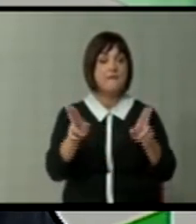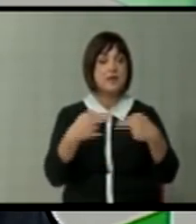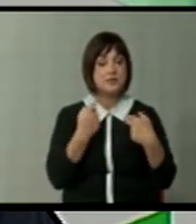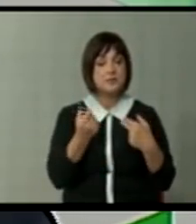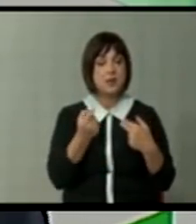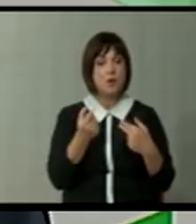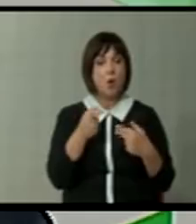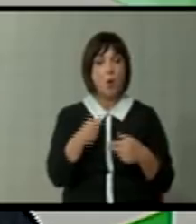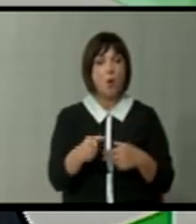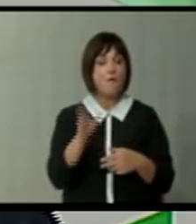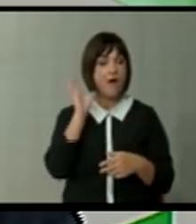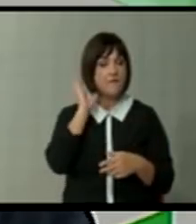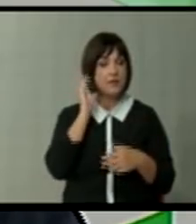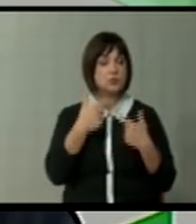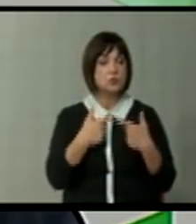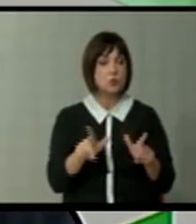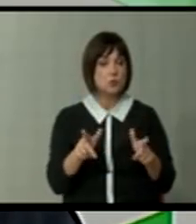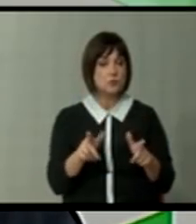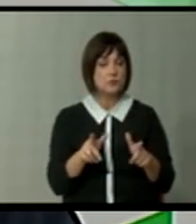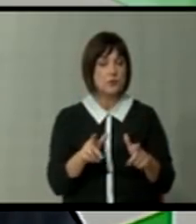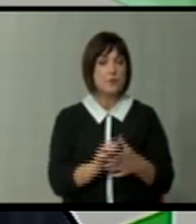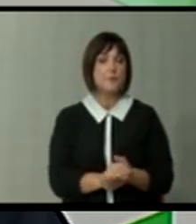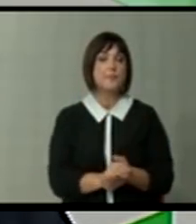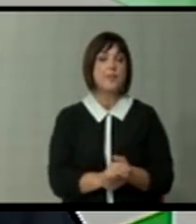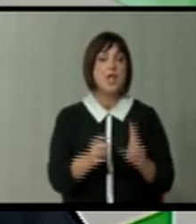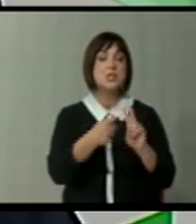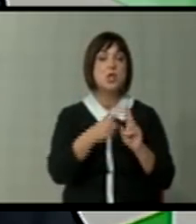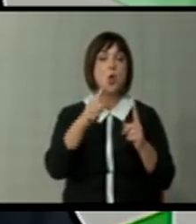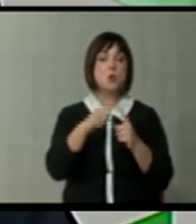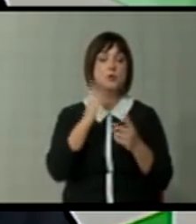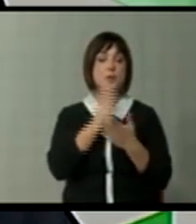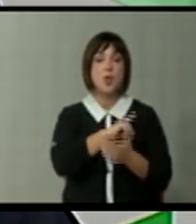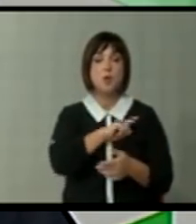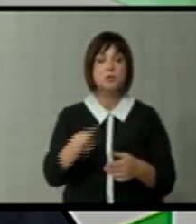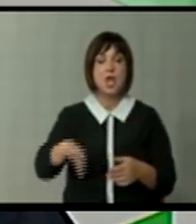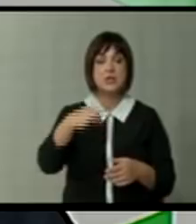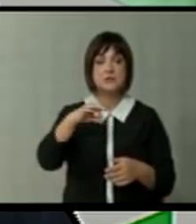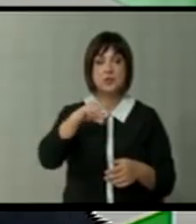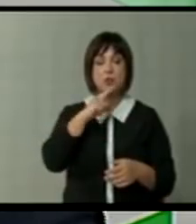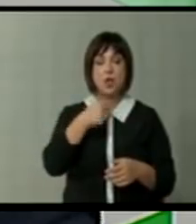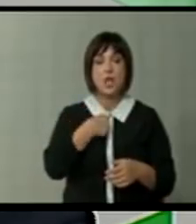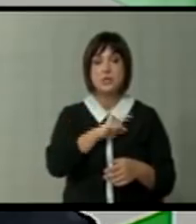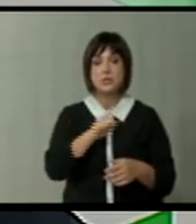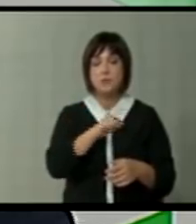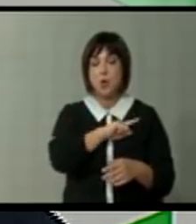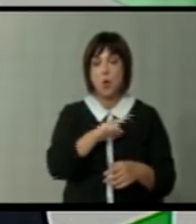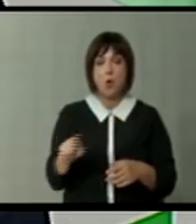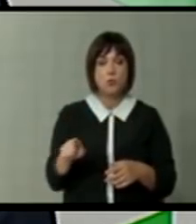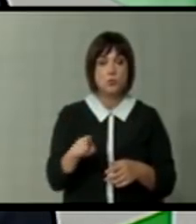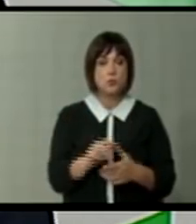назад. Оваа власт дозволи Никола Груевски да биде осуден за единственото дело за кое јас не би го осудил.